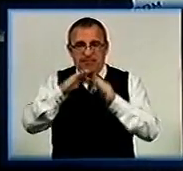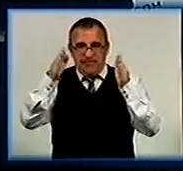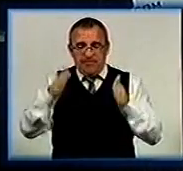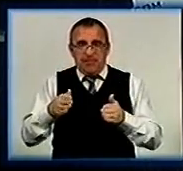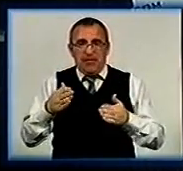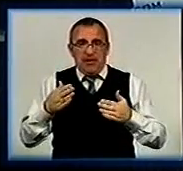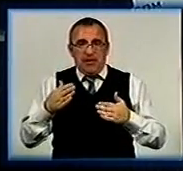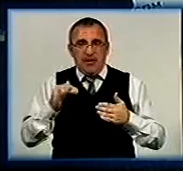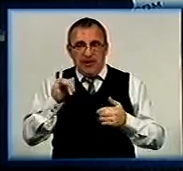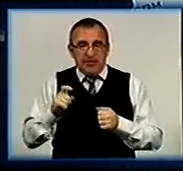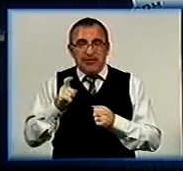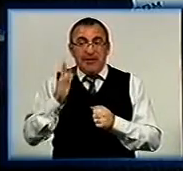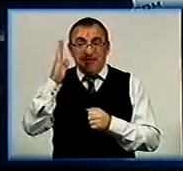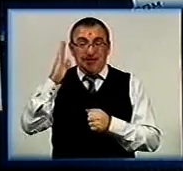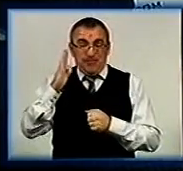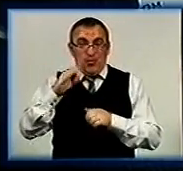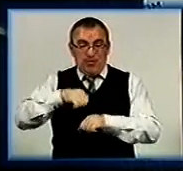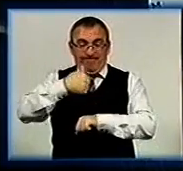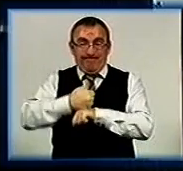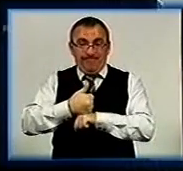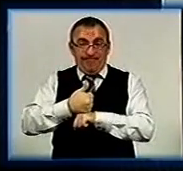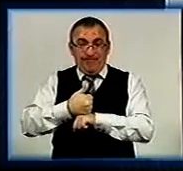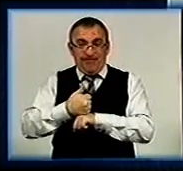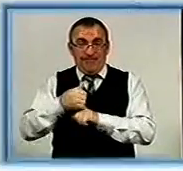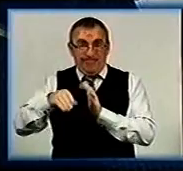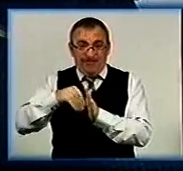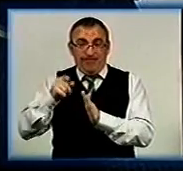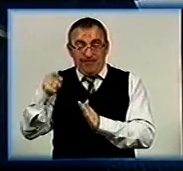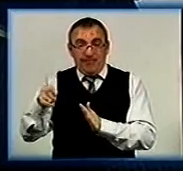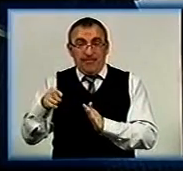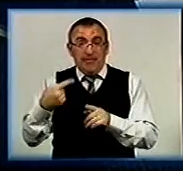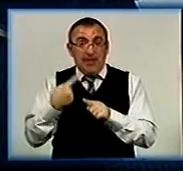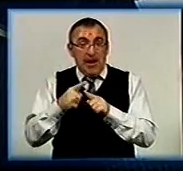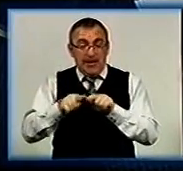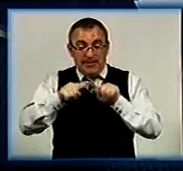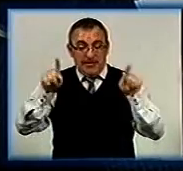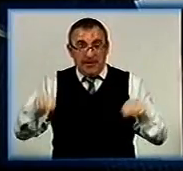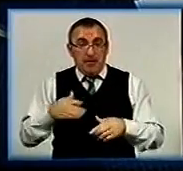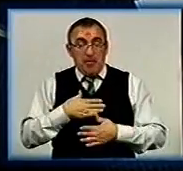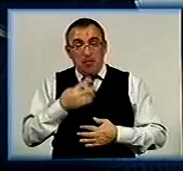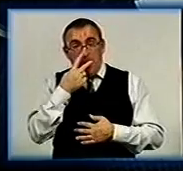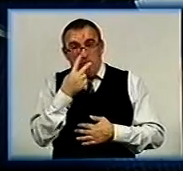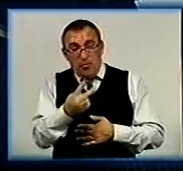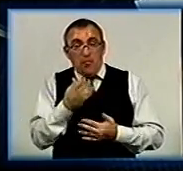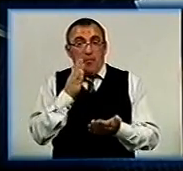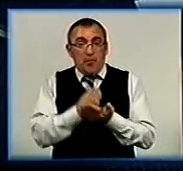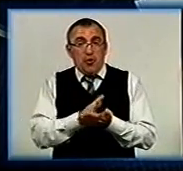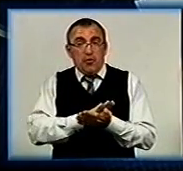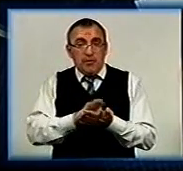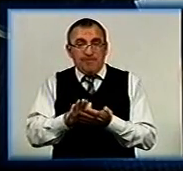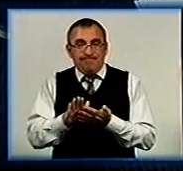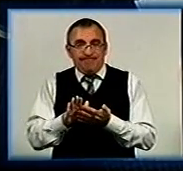кандидатів на посаду, звичайно, не з нашої. Такі листівки, на мій погляд, мають чисто